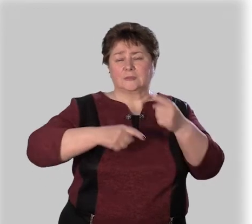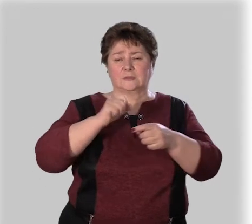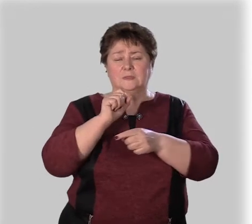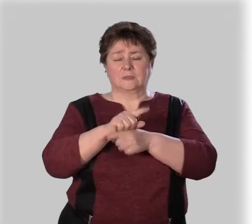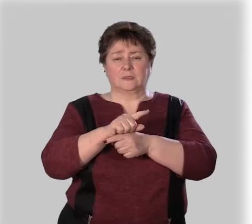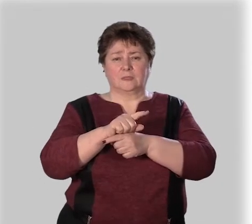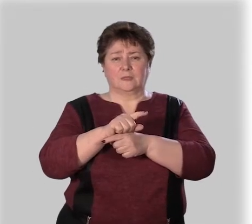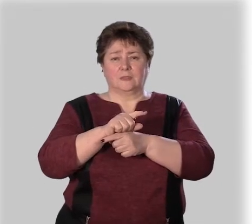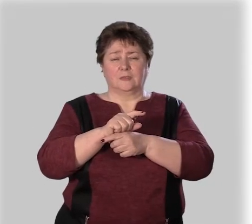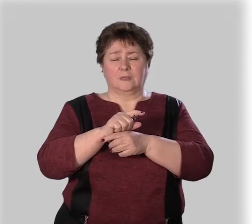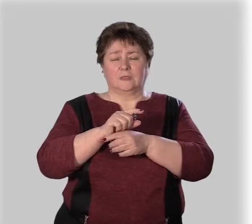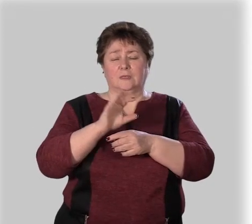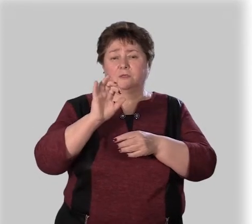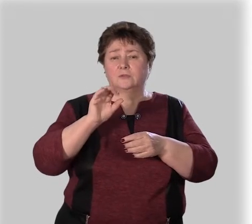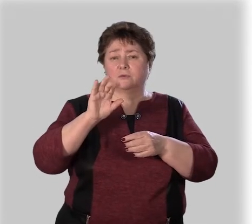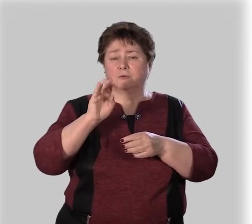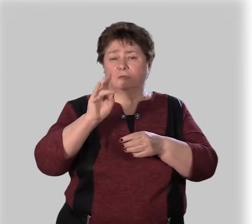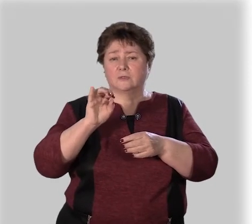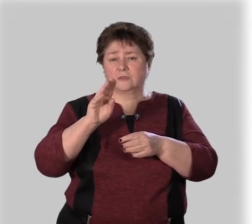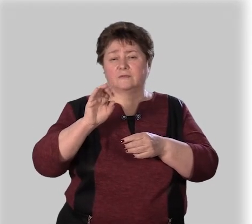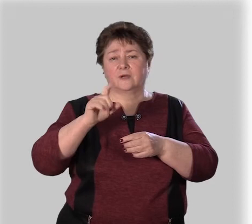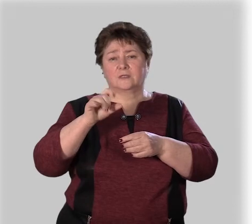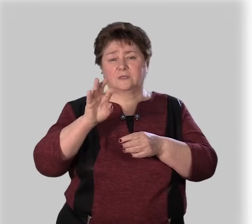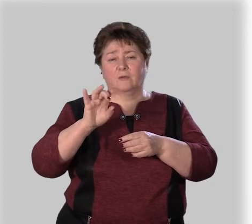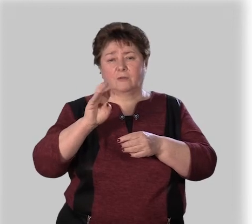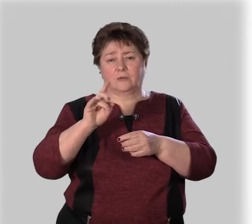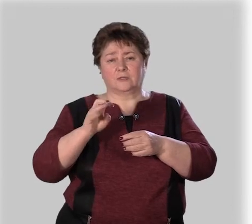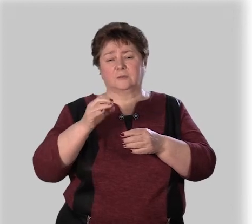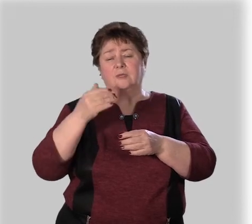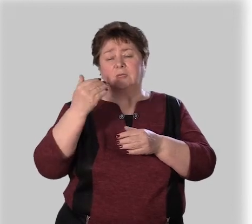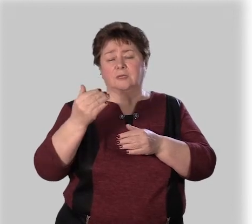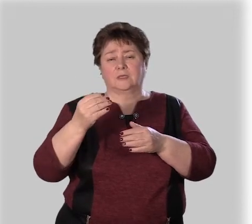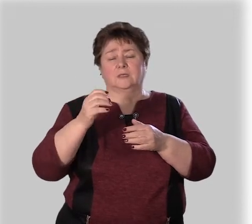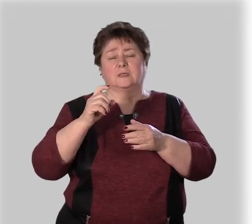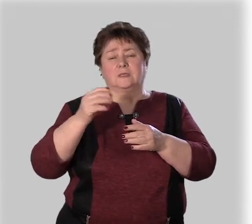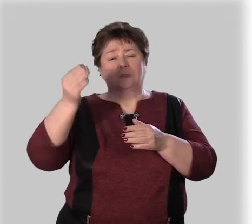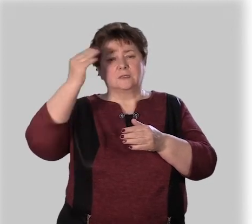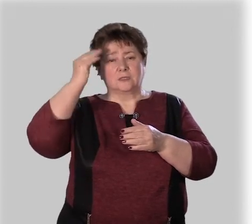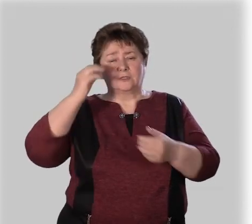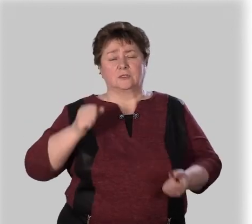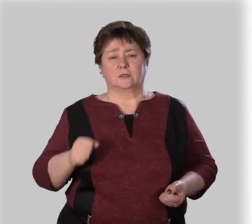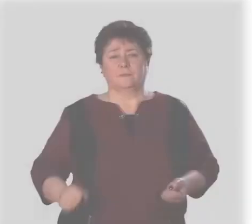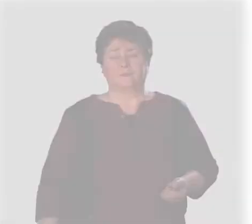Следующее задание Соотнесите фразеологизмы и их значения